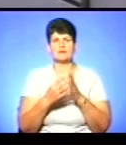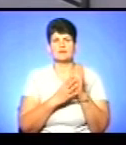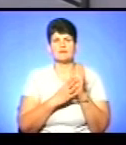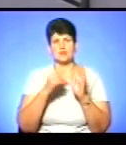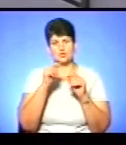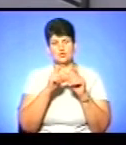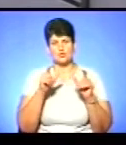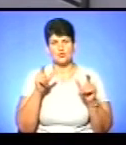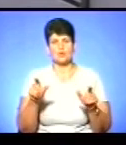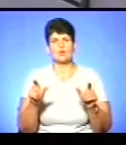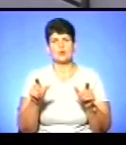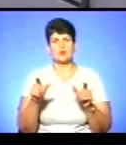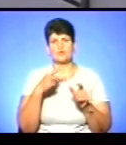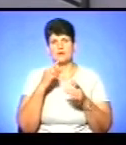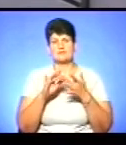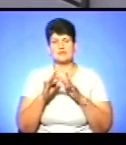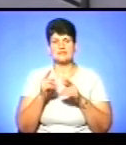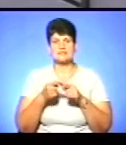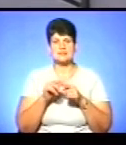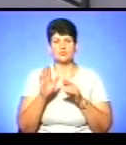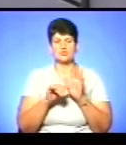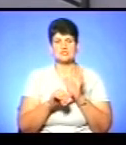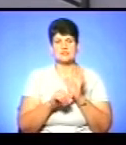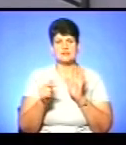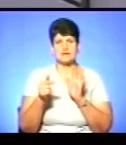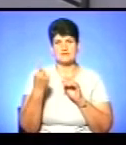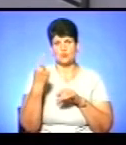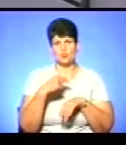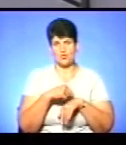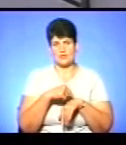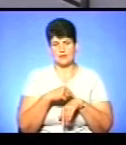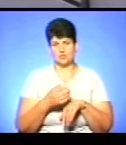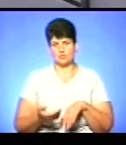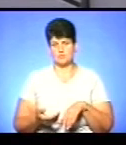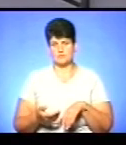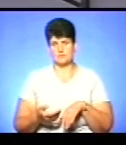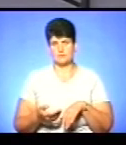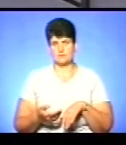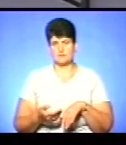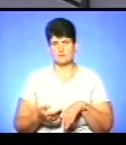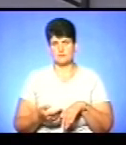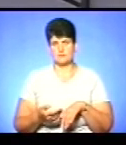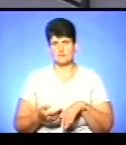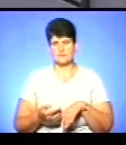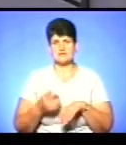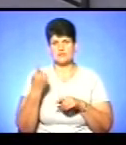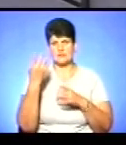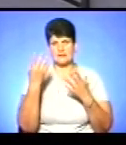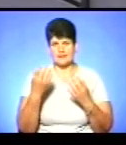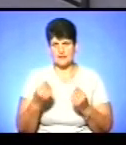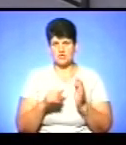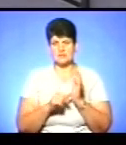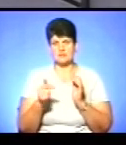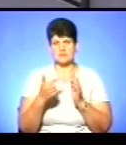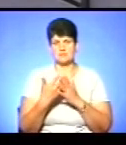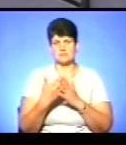школі, як зазначалося у соцмережах, така плата буде становити 60 гривень за годину, за день, перепрошую, тобто це